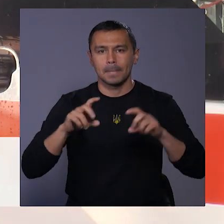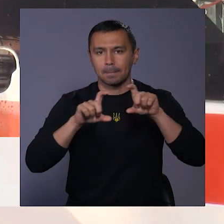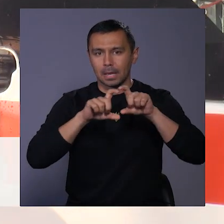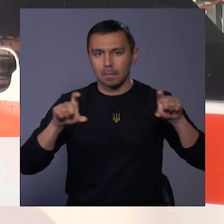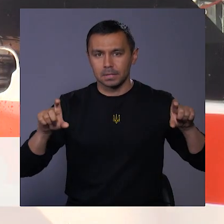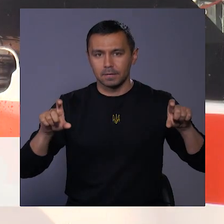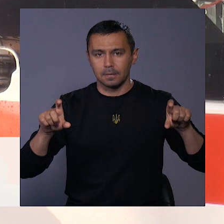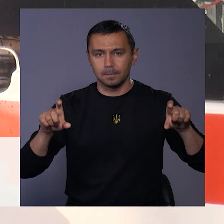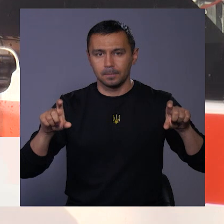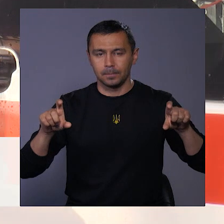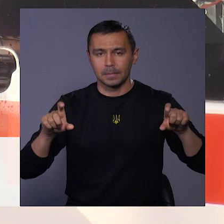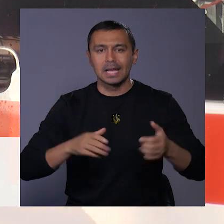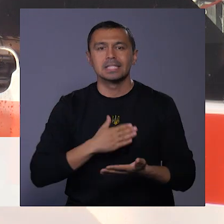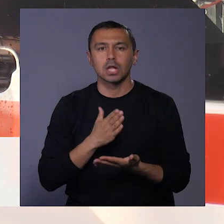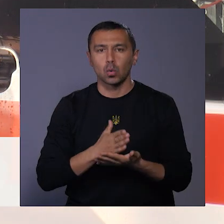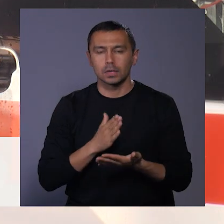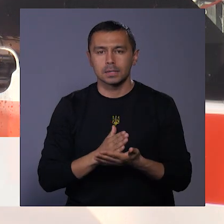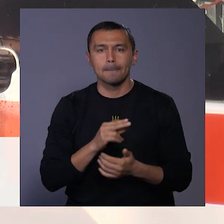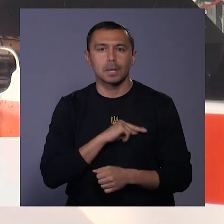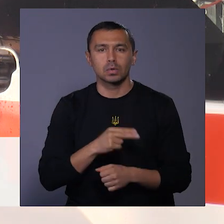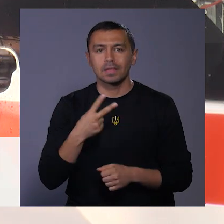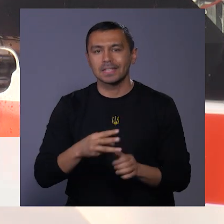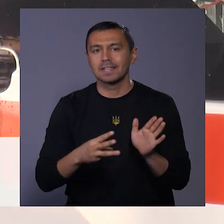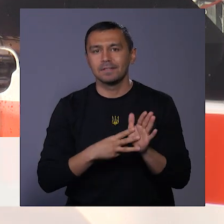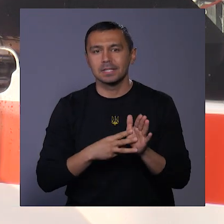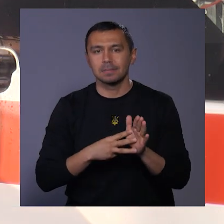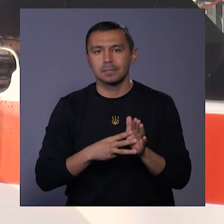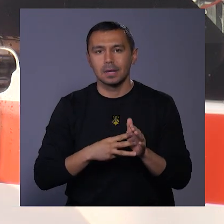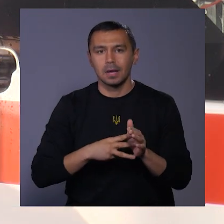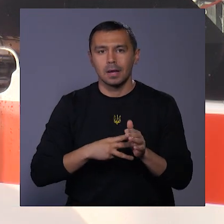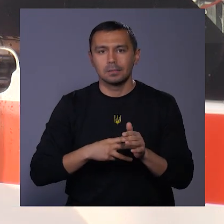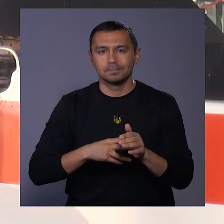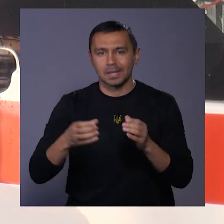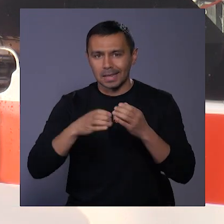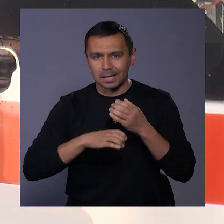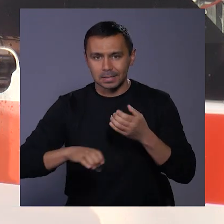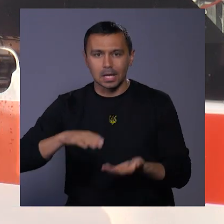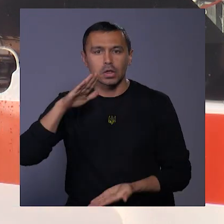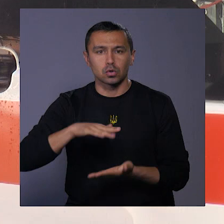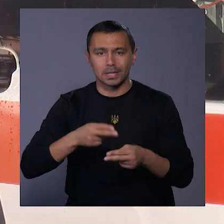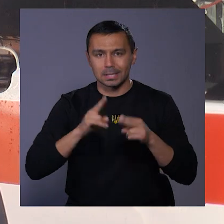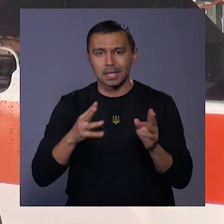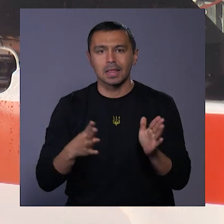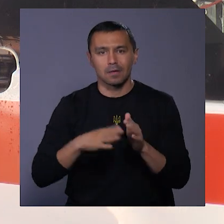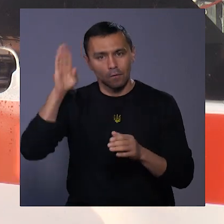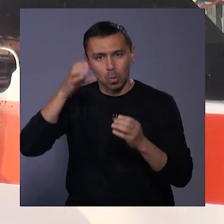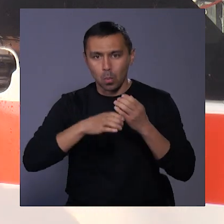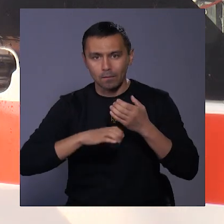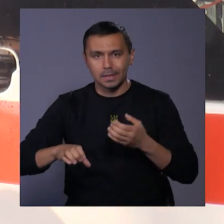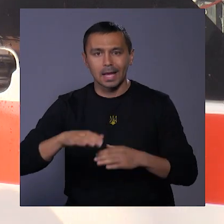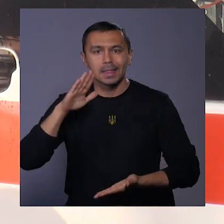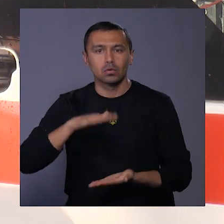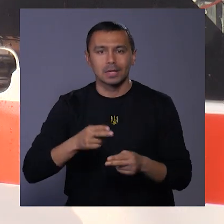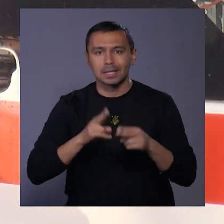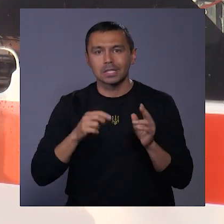знаходиться і працює 28 каналізаційних насосних станцій, 9 водопровідних насосних станцій,